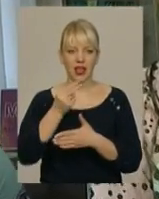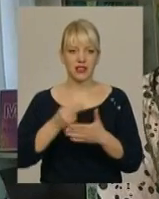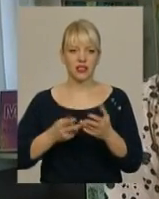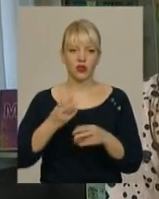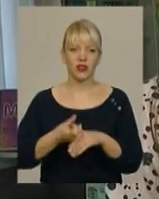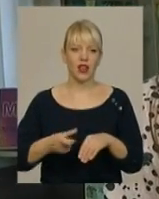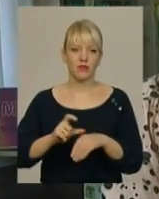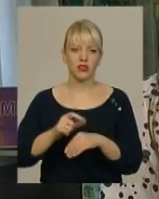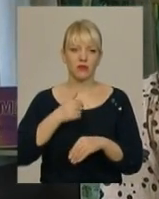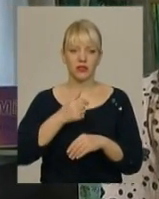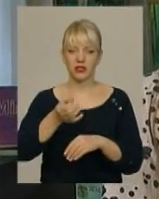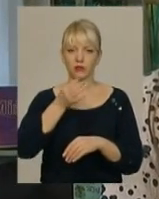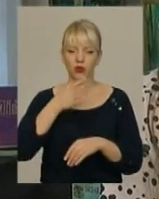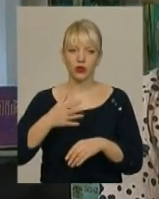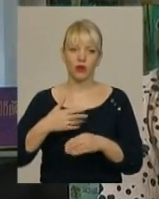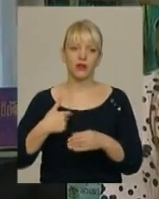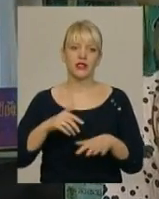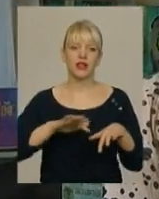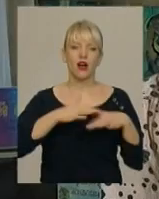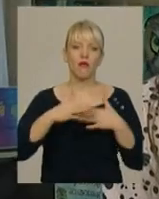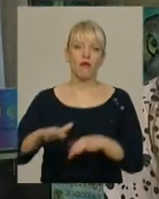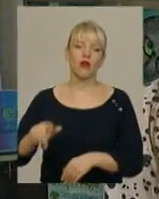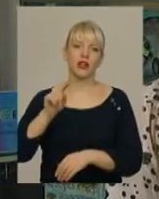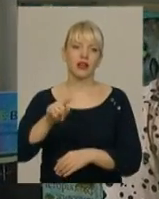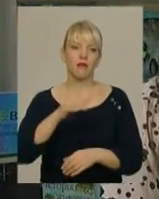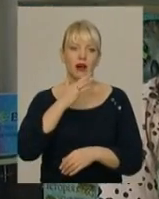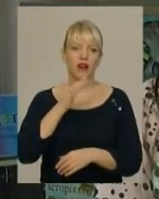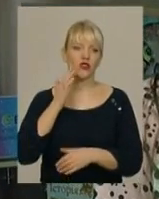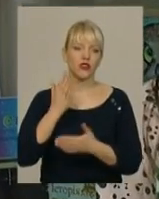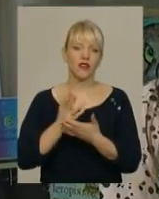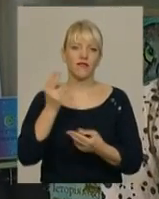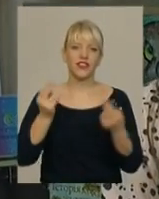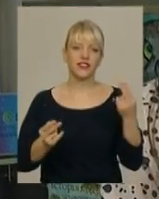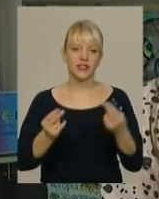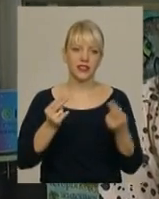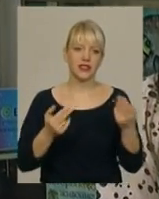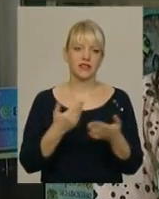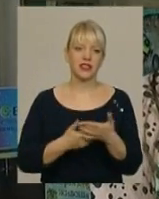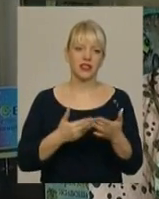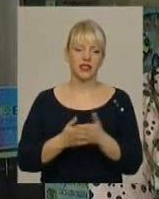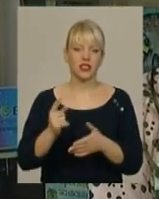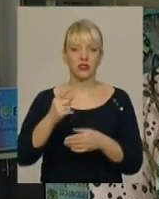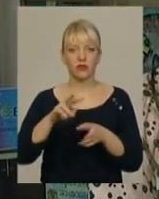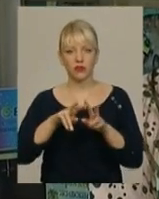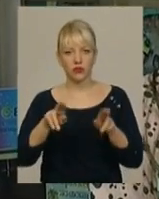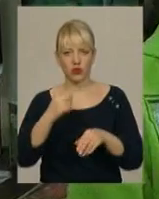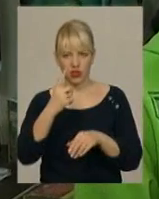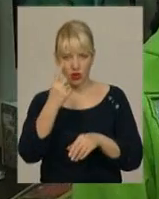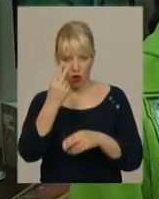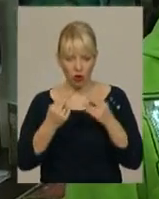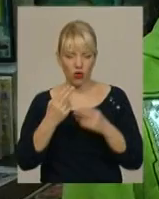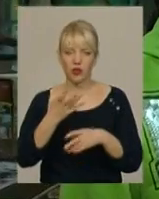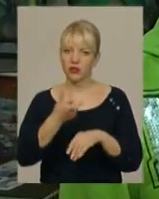найбільше мені сподобалося море, адже там стільки багато відтінків, ніби, здається, один колір, але дуже гарно.